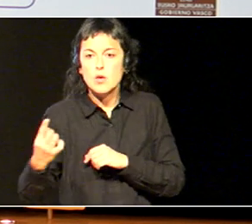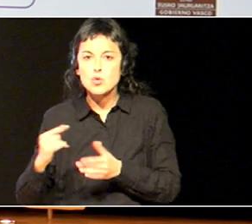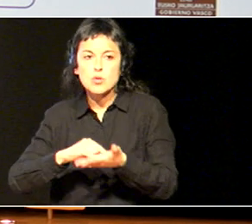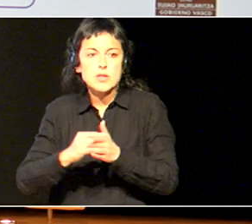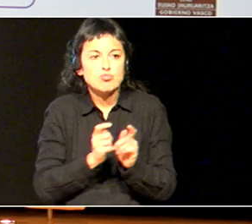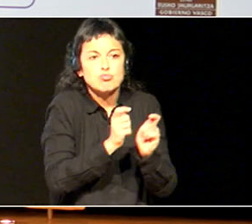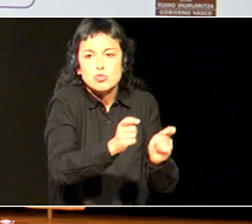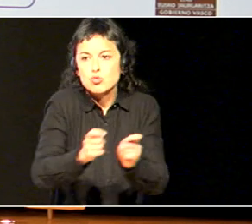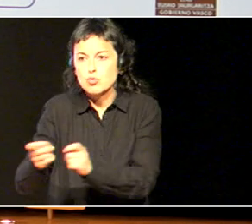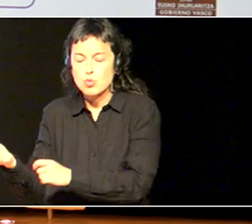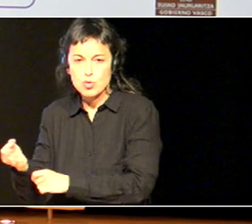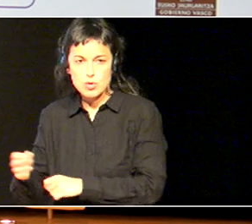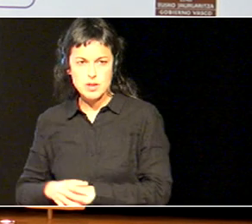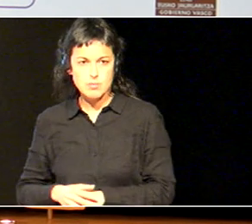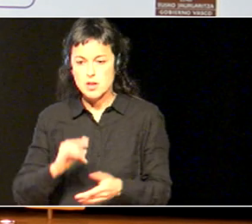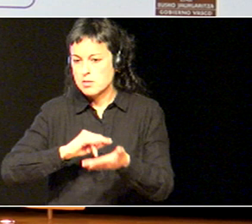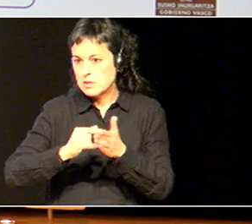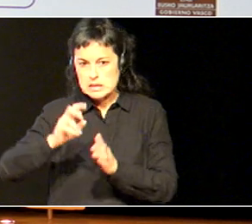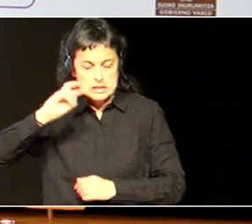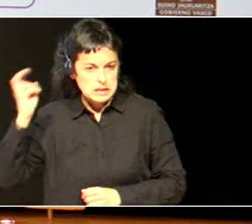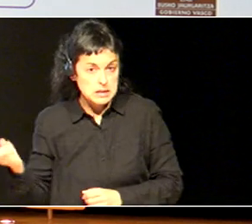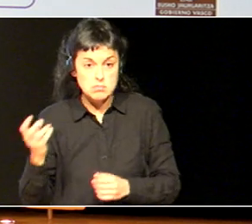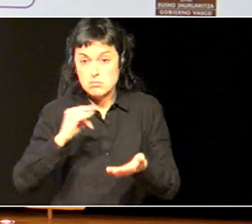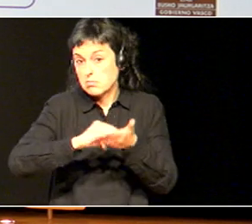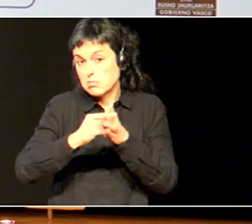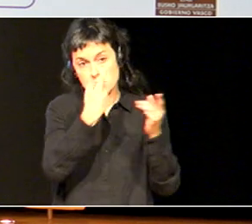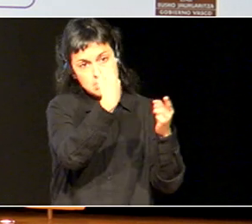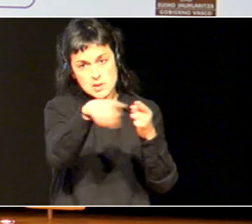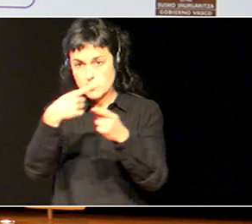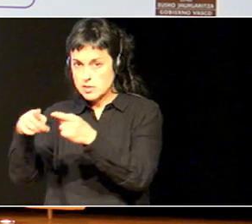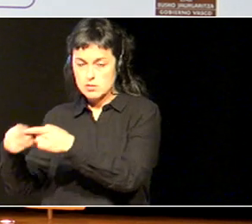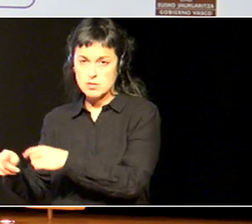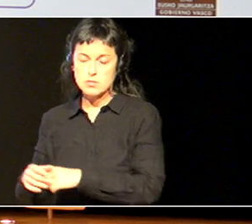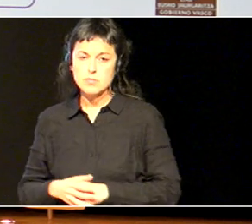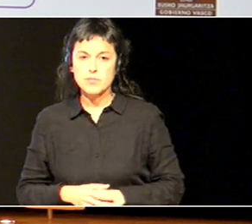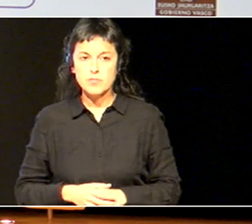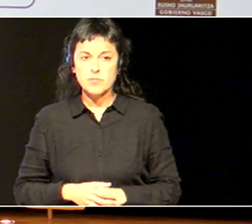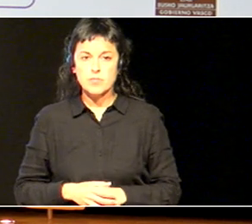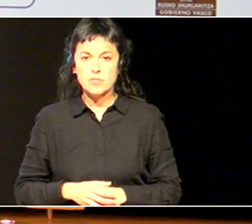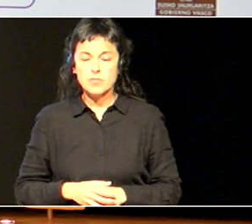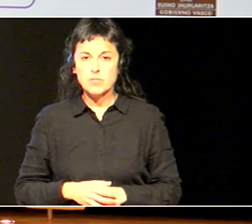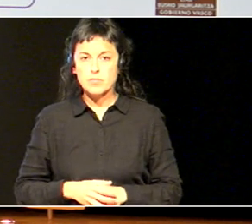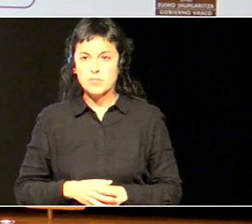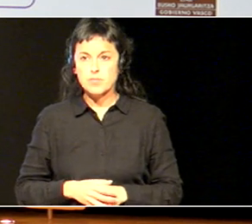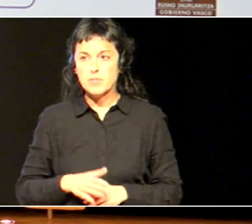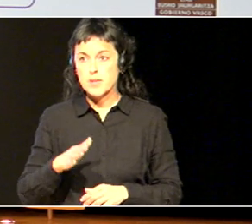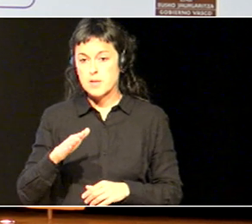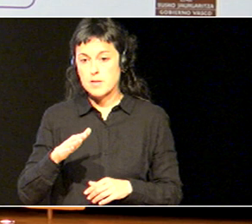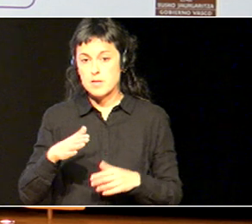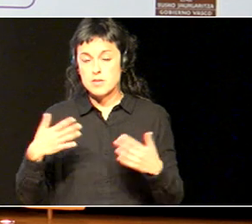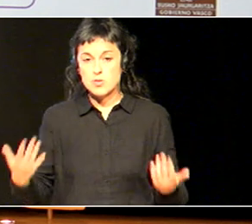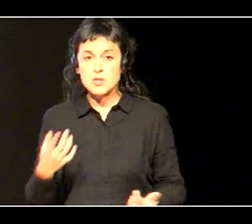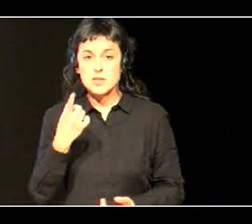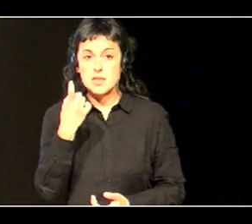ditugu erantzun anitzak erantzun desberdinak horretarako ezinbestekoa da